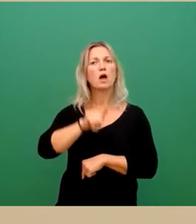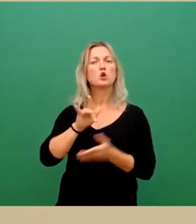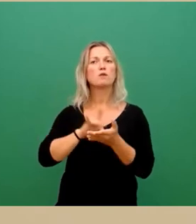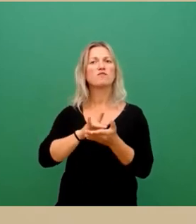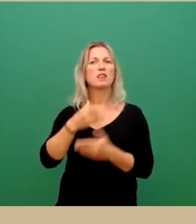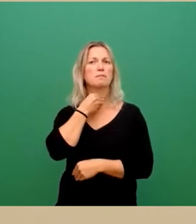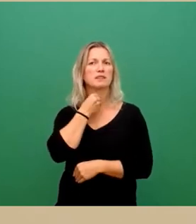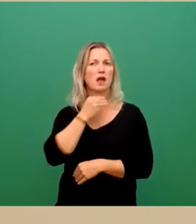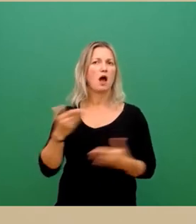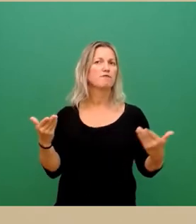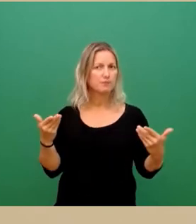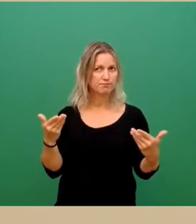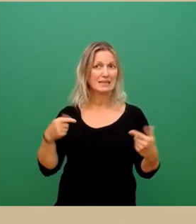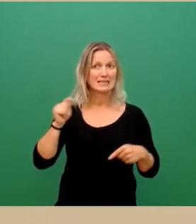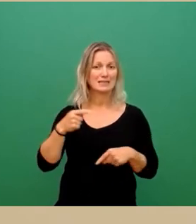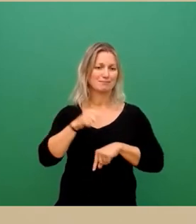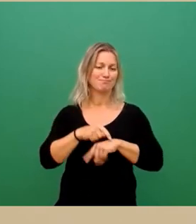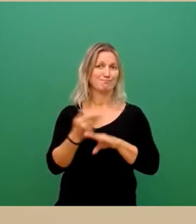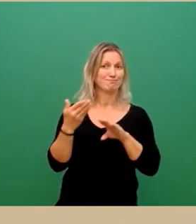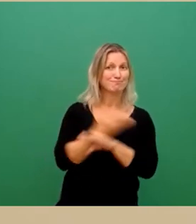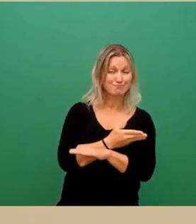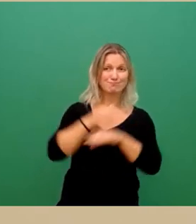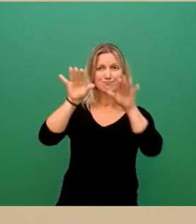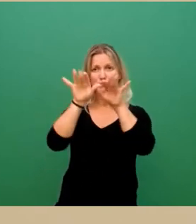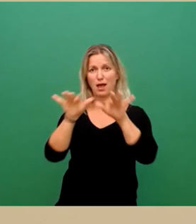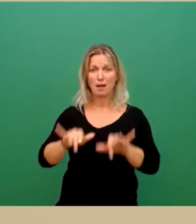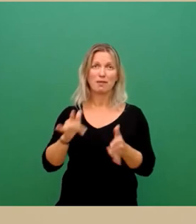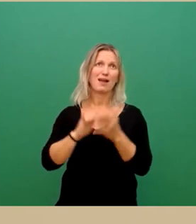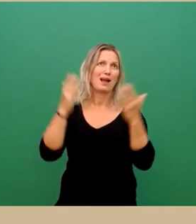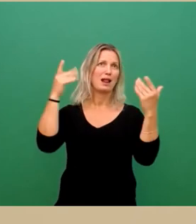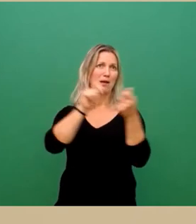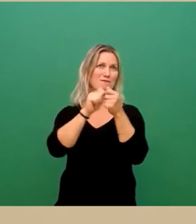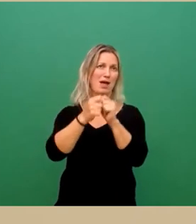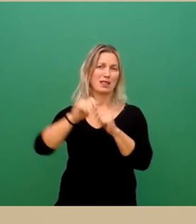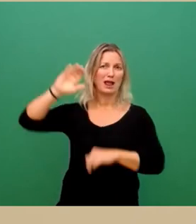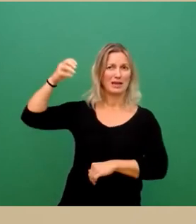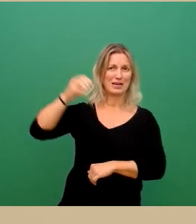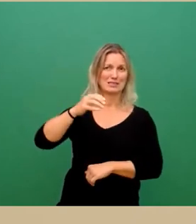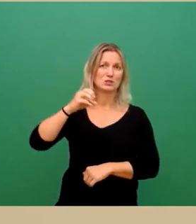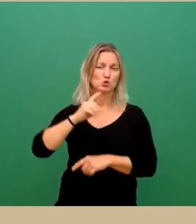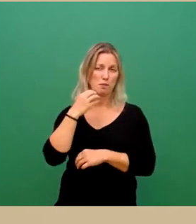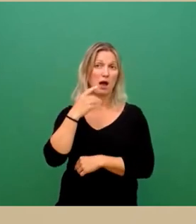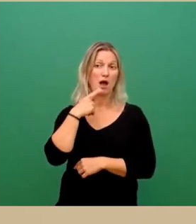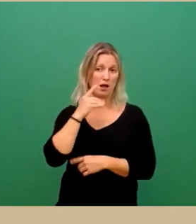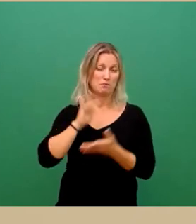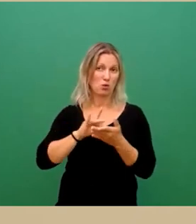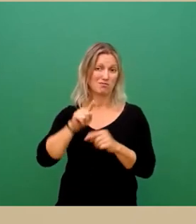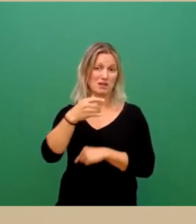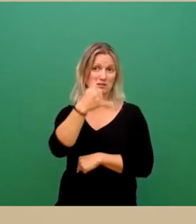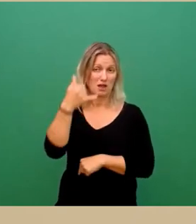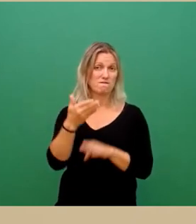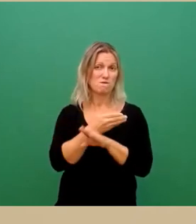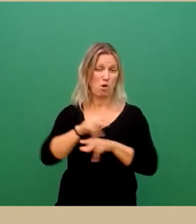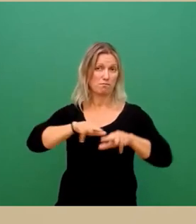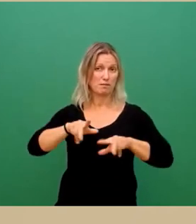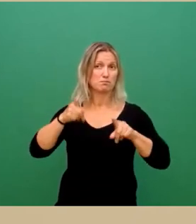runterfallen, hat was mit dem Hitzesommer zu tun und dem Klimawandel. Darauf muss man sich in den nächsten Jahren sicherlich einstellen. Im Herbst-Winter wird das